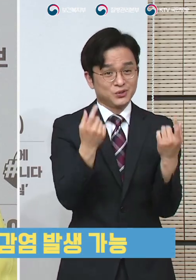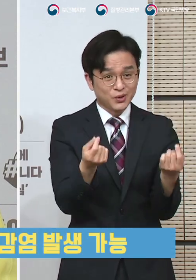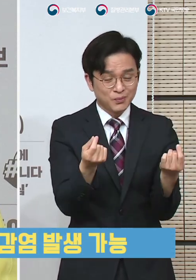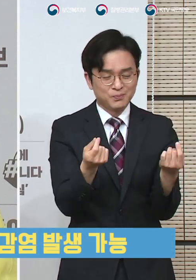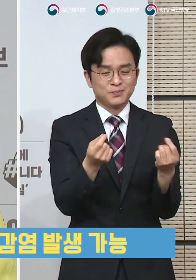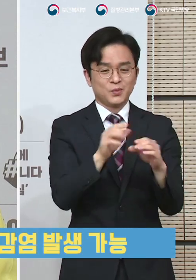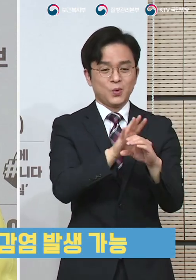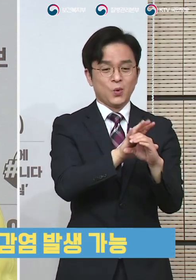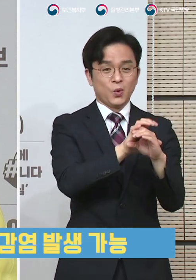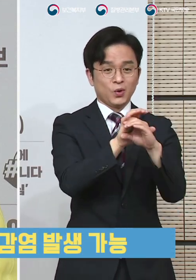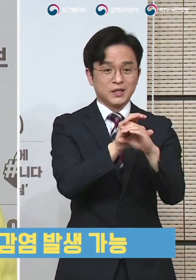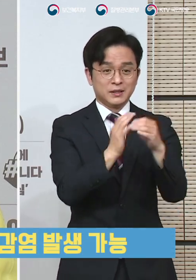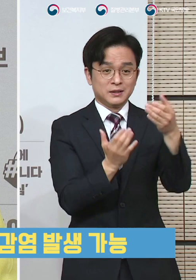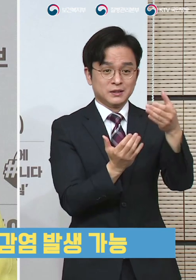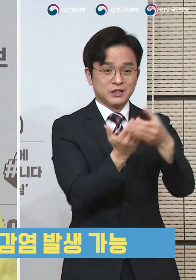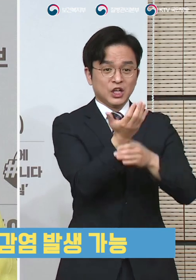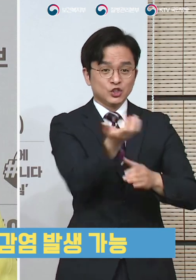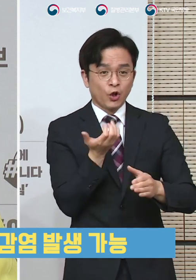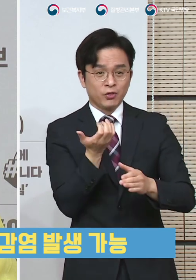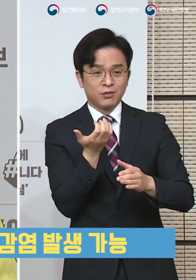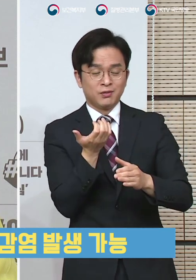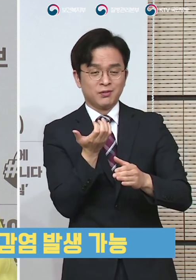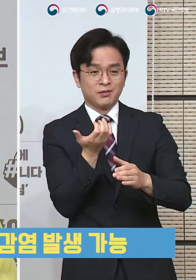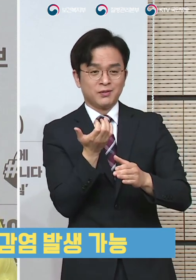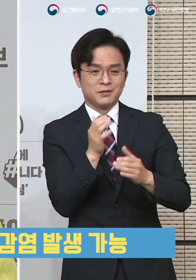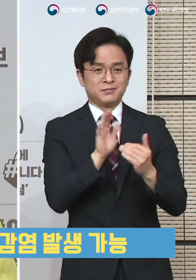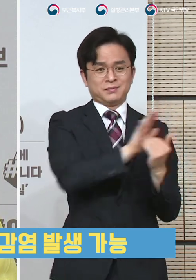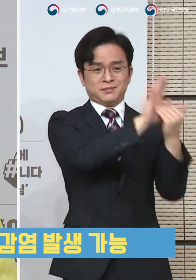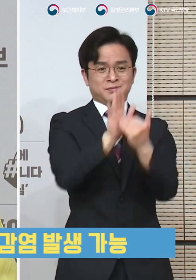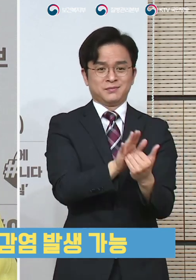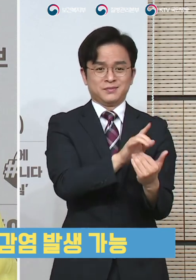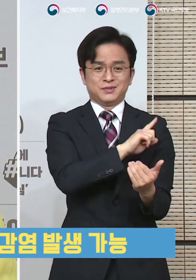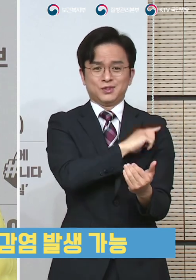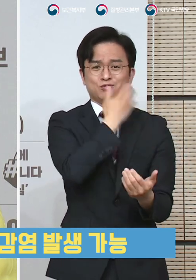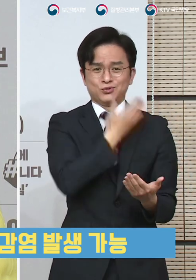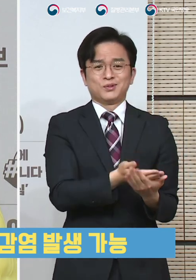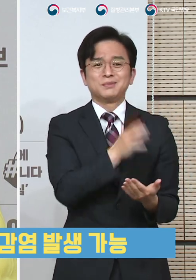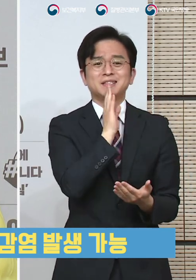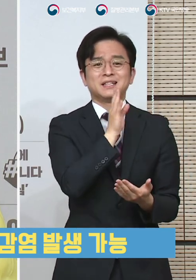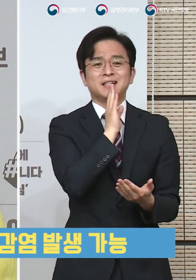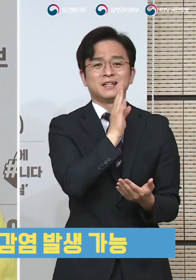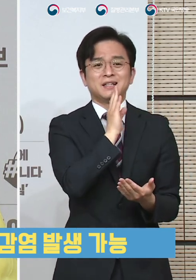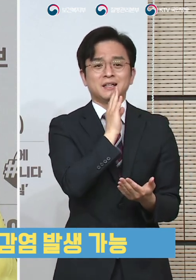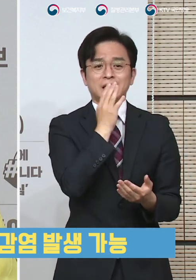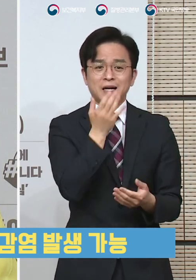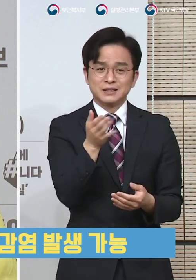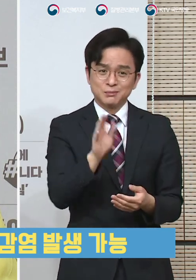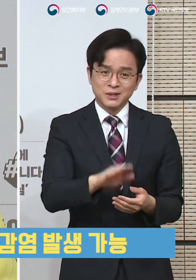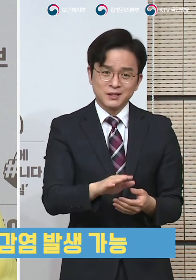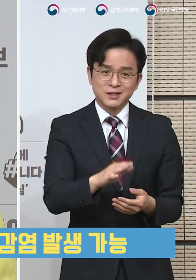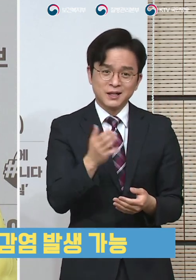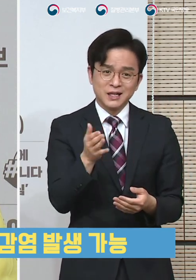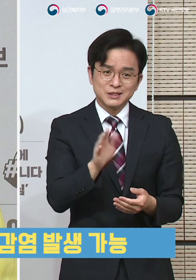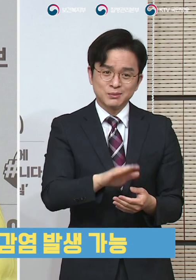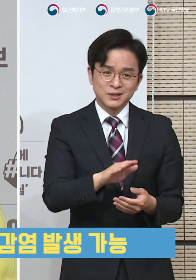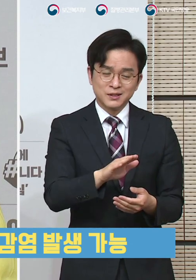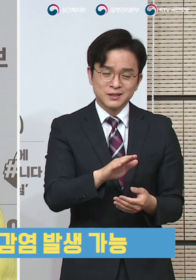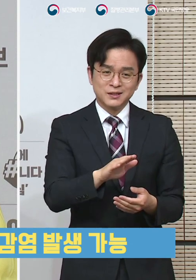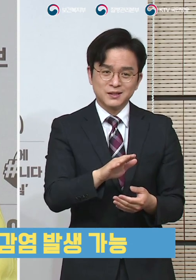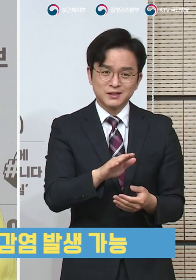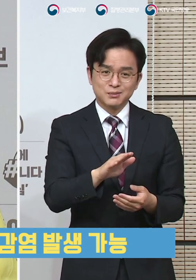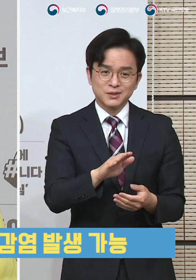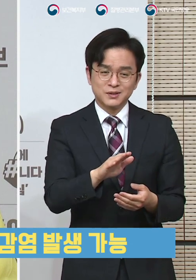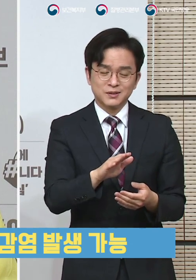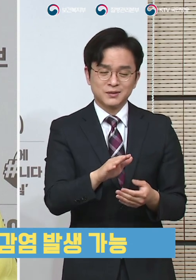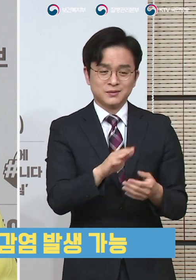우리가 생각지 못한 곳에서도 발생을 할 수가 있고 또 아무리 준비를 잘한다고 하더라도 무증상인